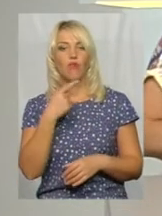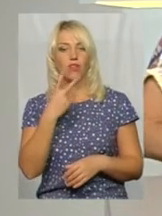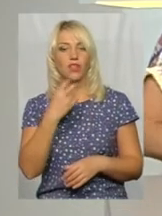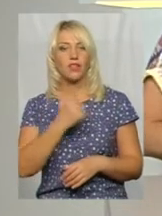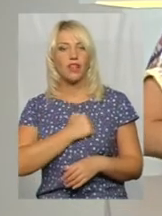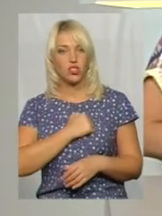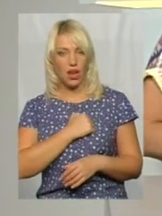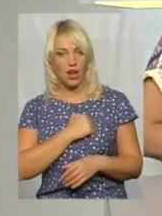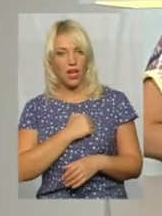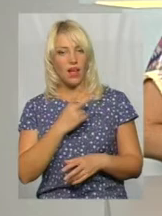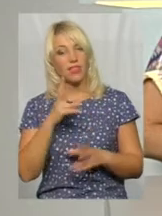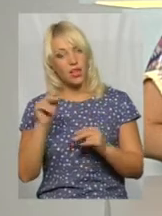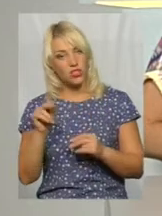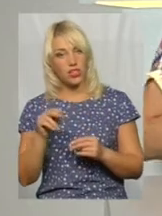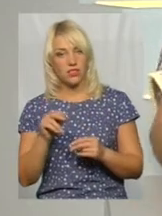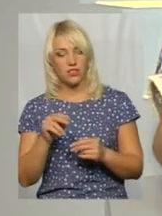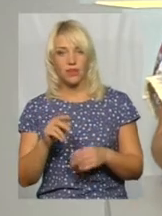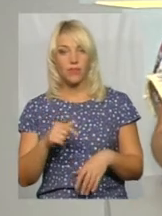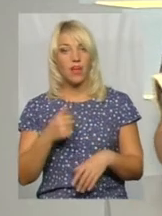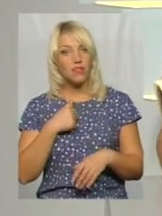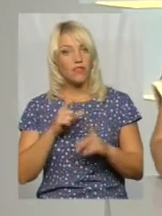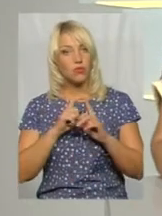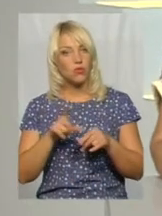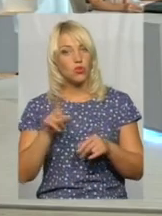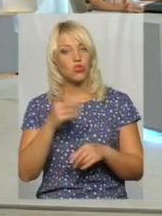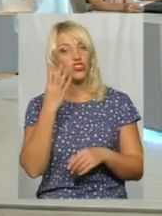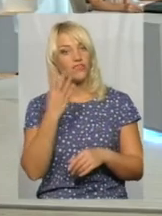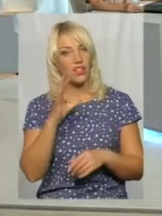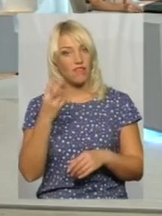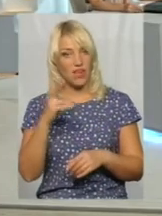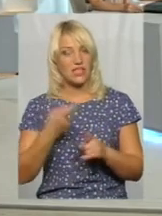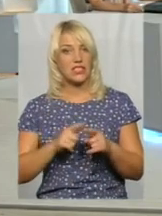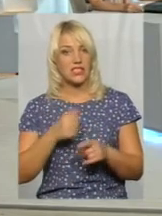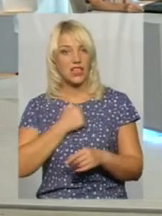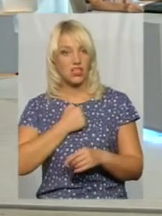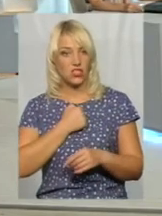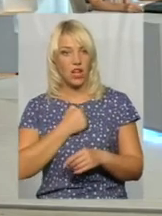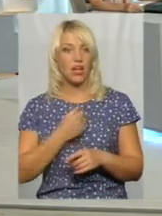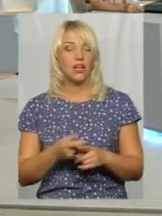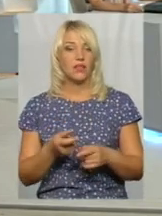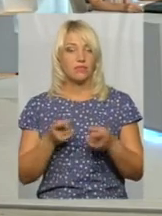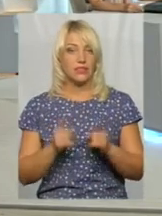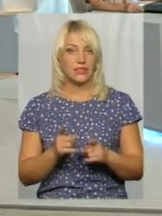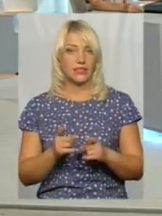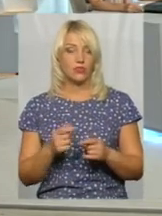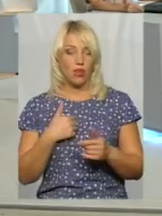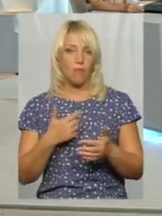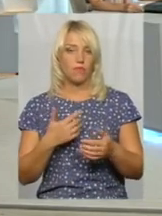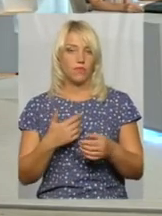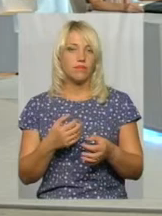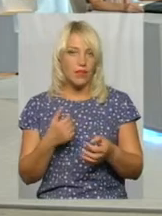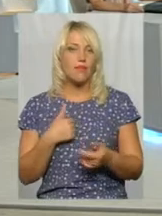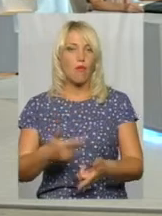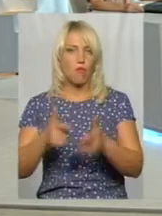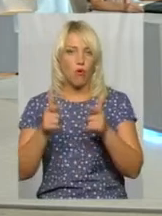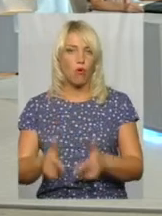На жаль, тому що саме 4 вересня. Дійсно, я тут погоджуюсь з пані